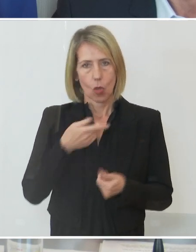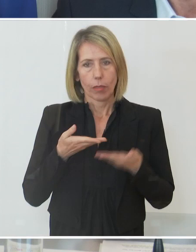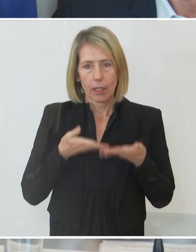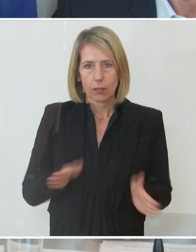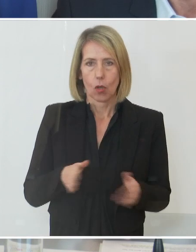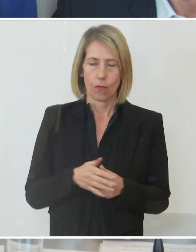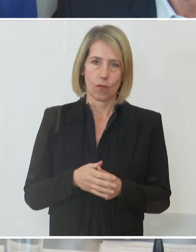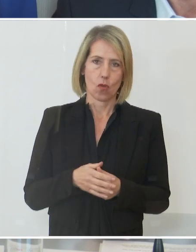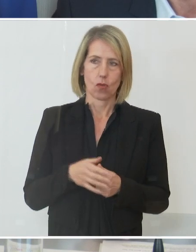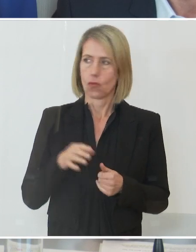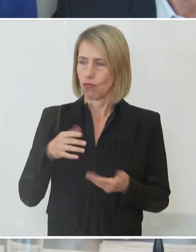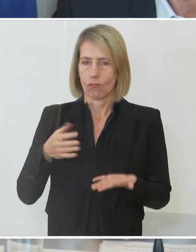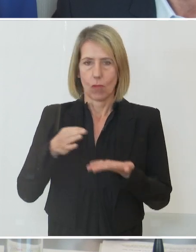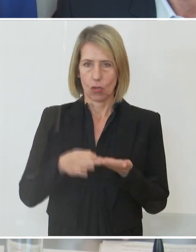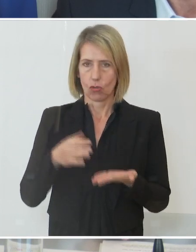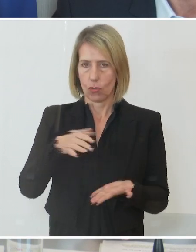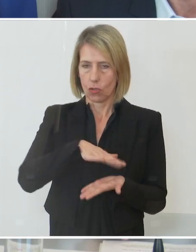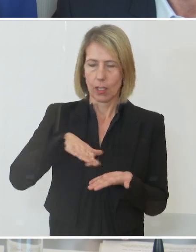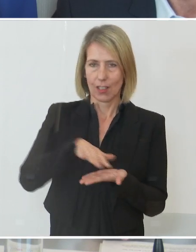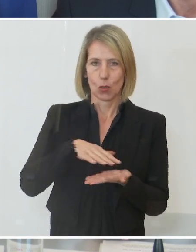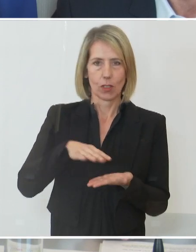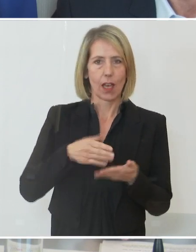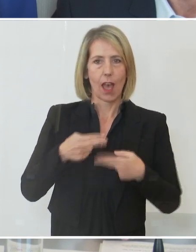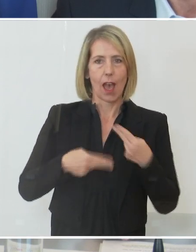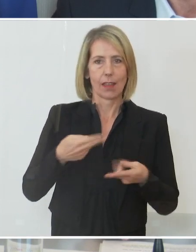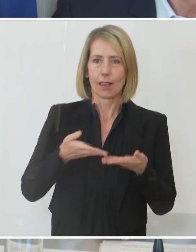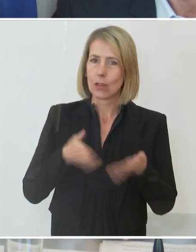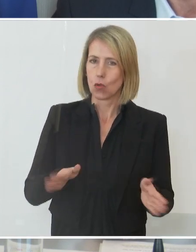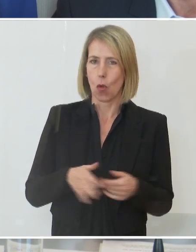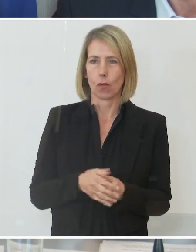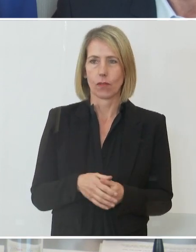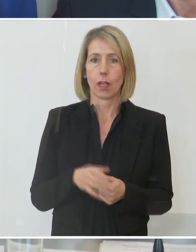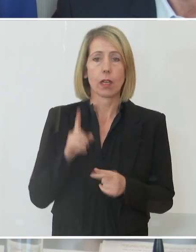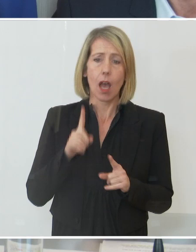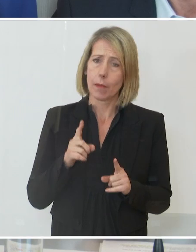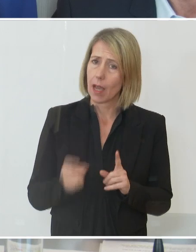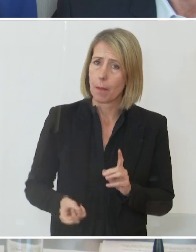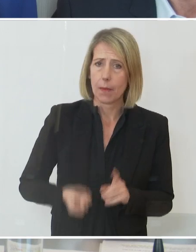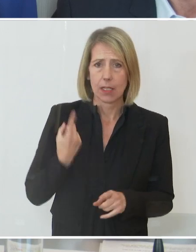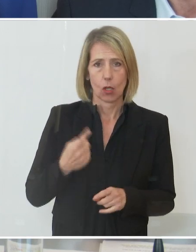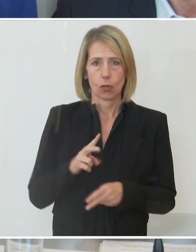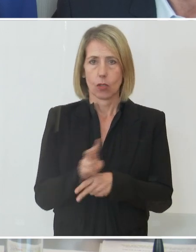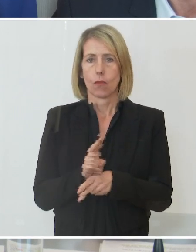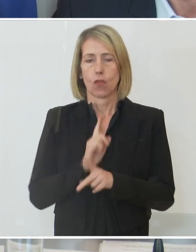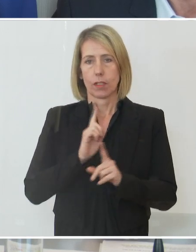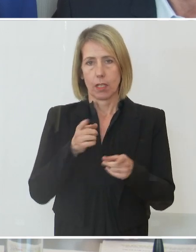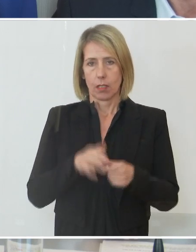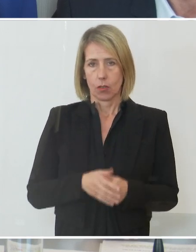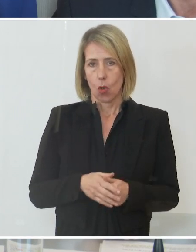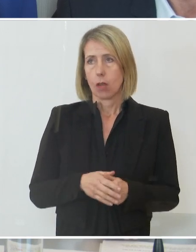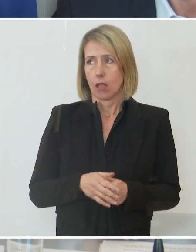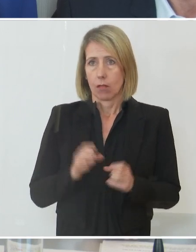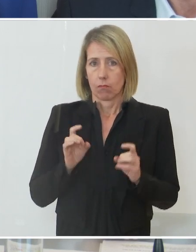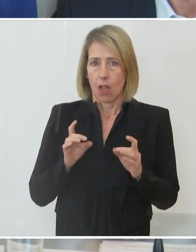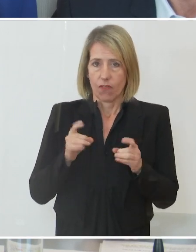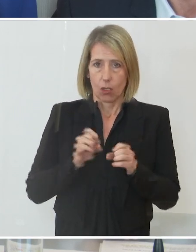ären Handel zu unterstützen. Aber gerade deshalb sollte man besonders vorsichtig sein, was die Verbreitung des